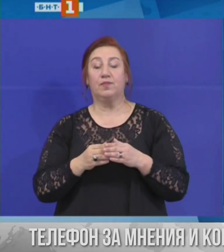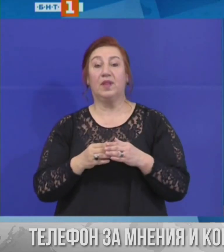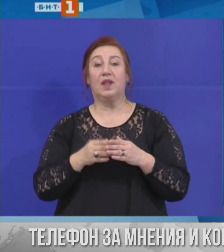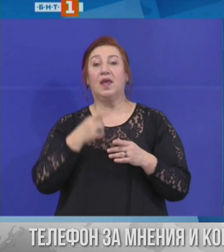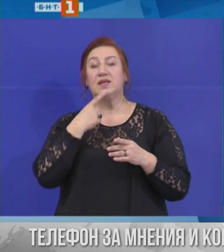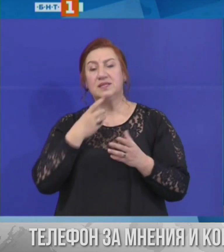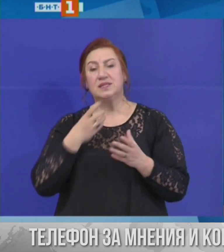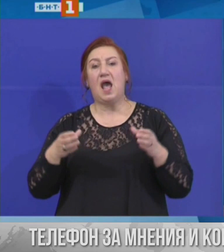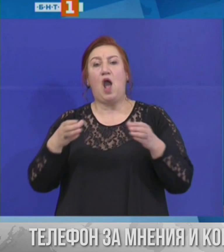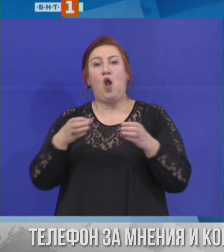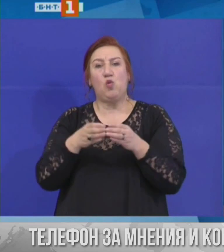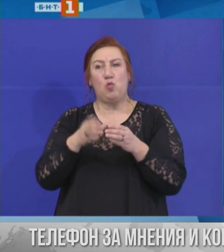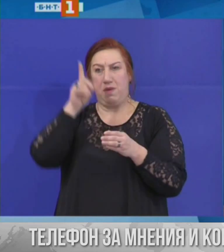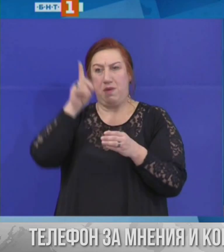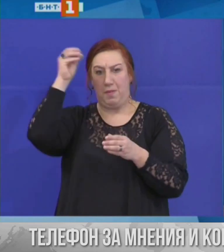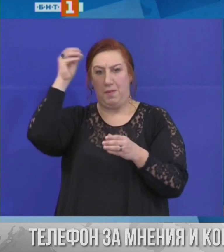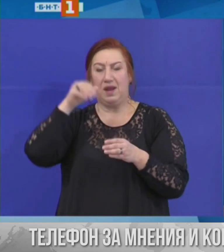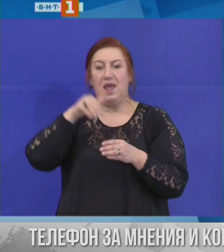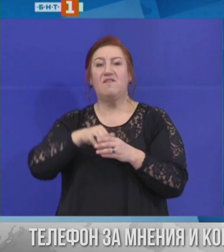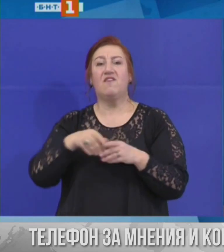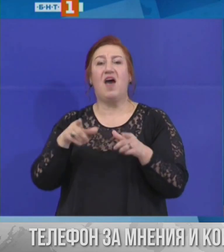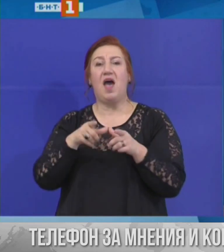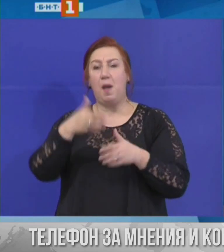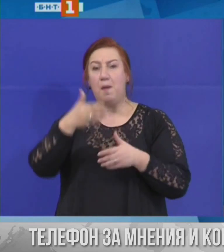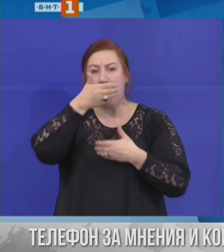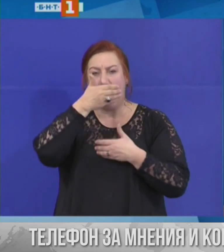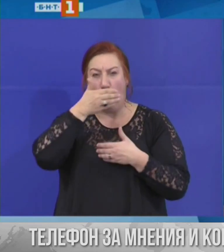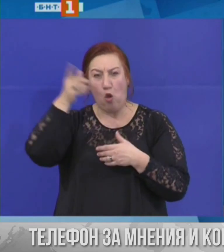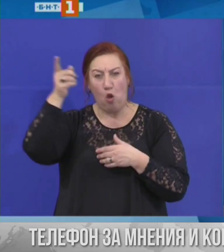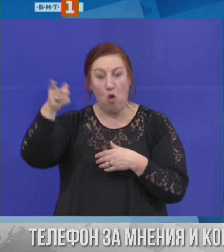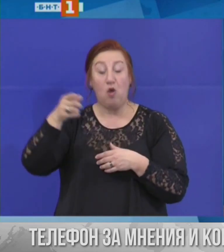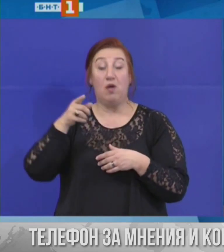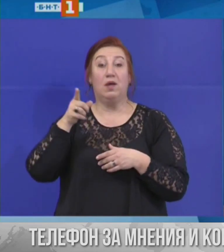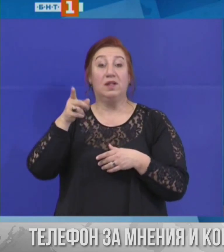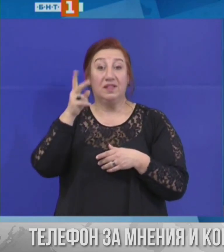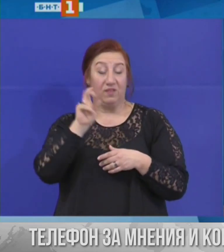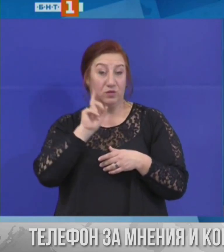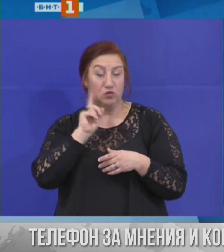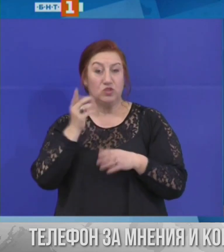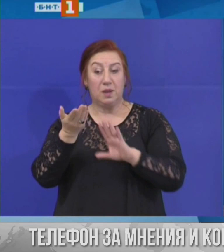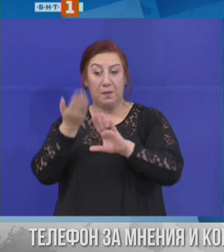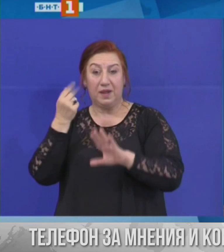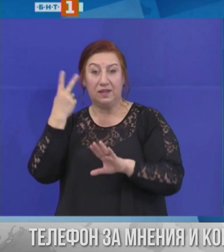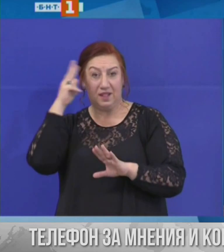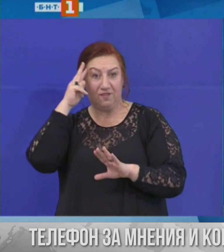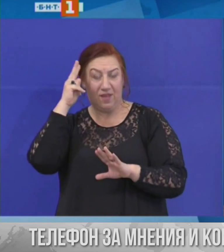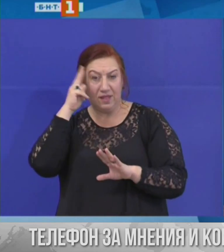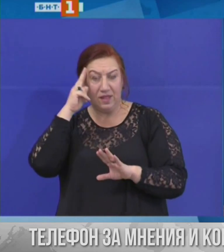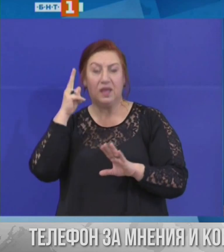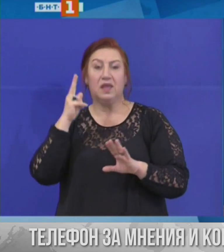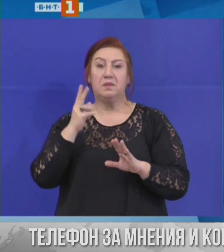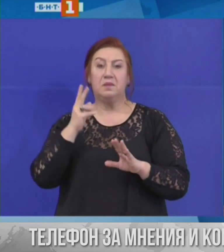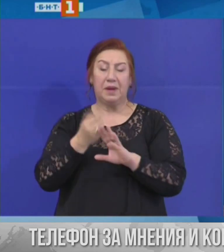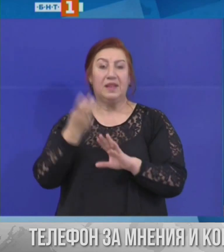За групата в Марокко, която от 29 човек организираната група, още от 2 дена или 3, когато са